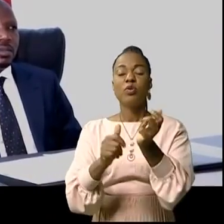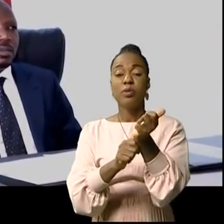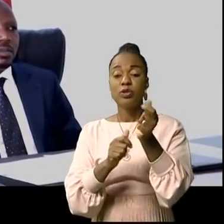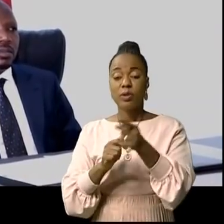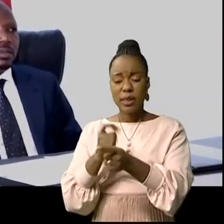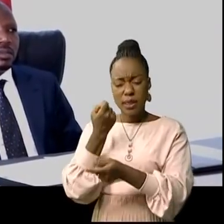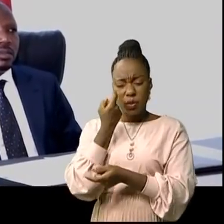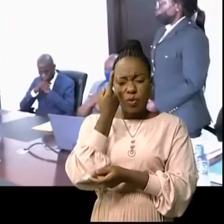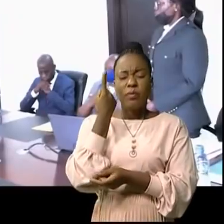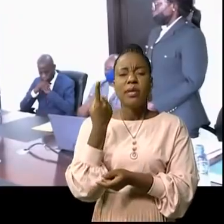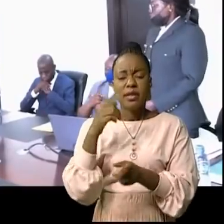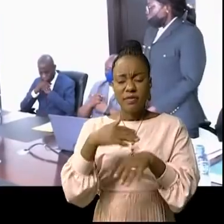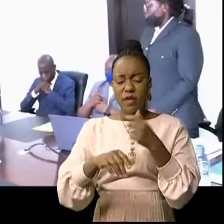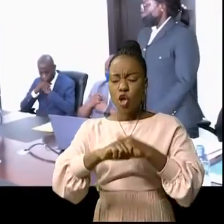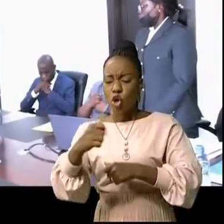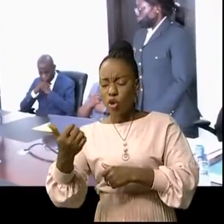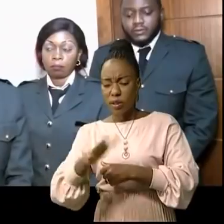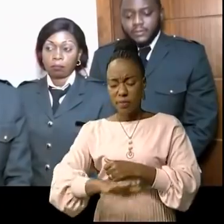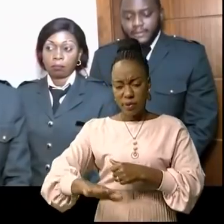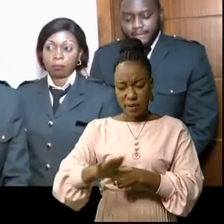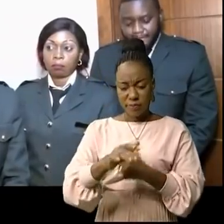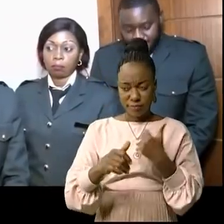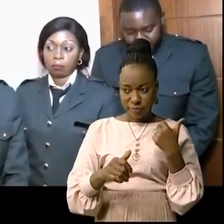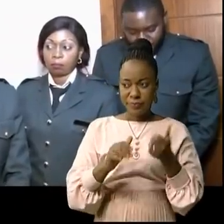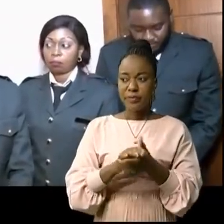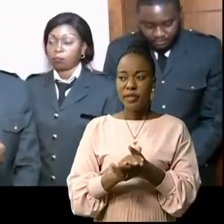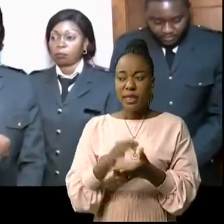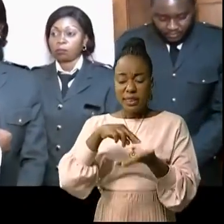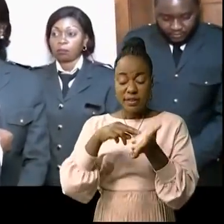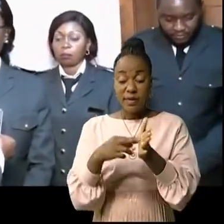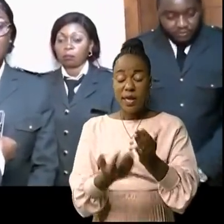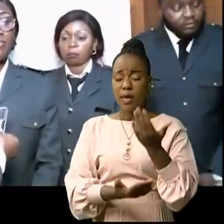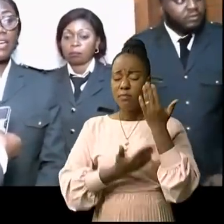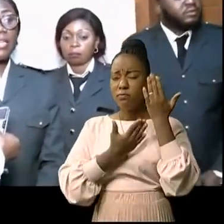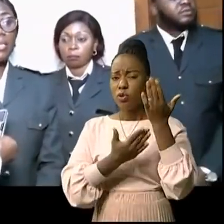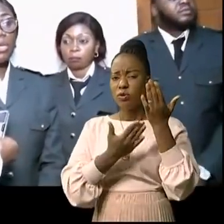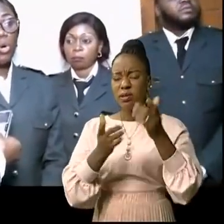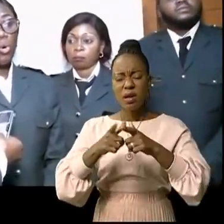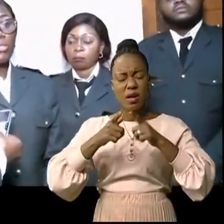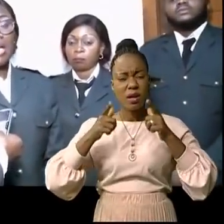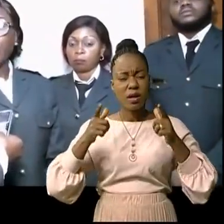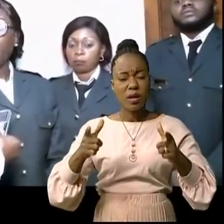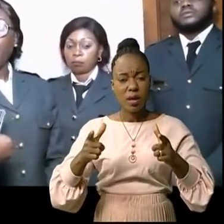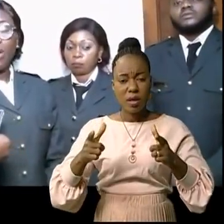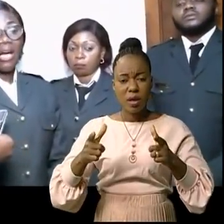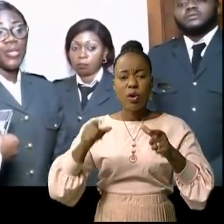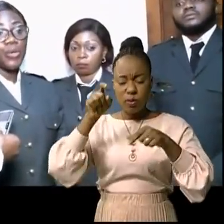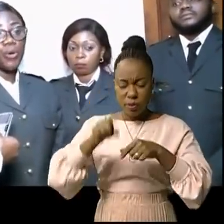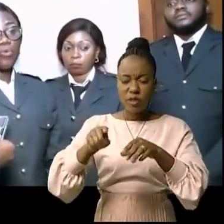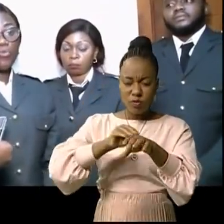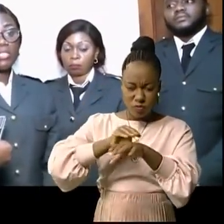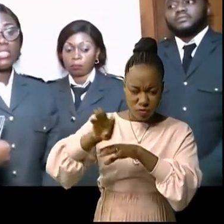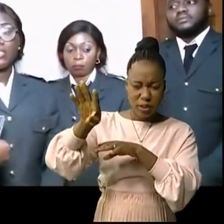de comprendre ce que font les autres en la matière. Cela a été d'une grande importance parce qu'il fallait qu'on aille au moins